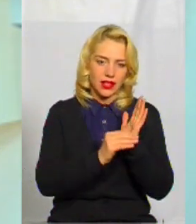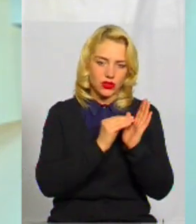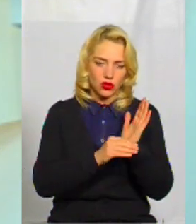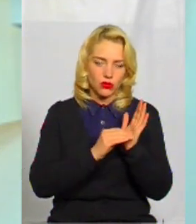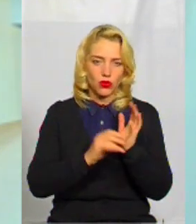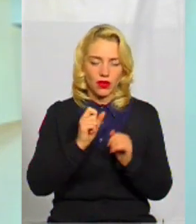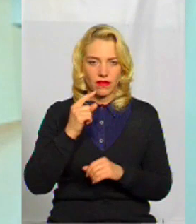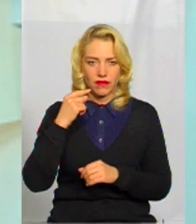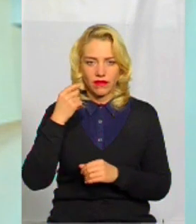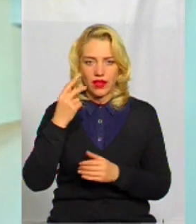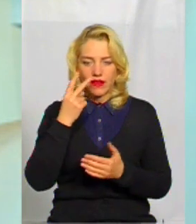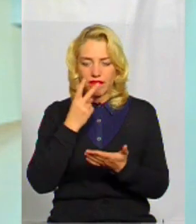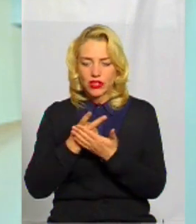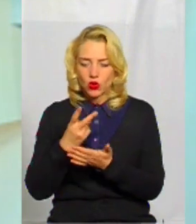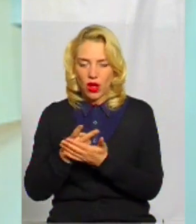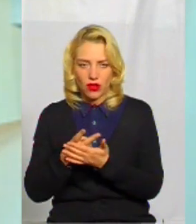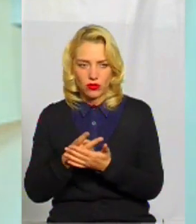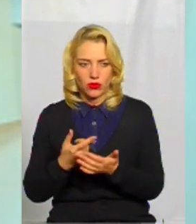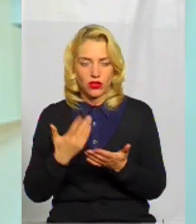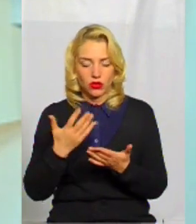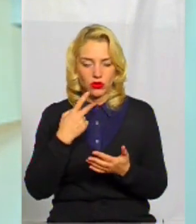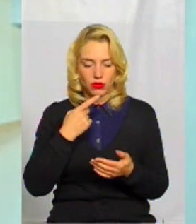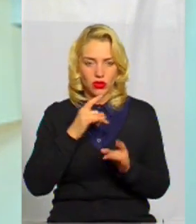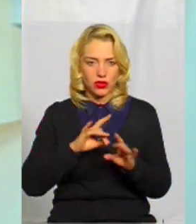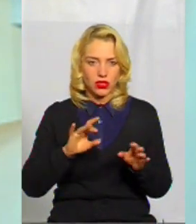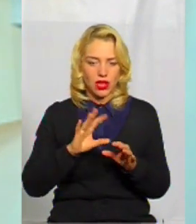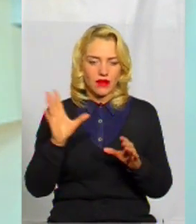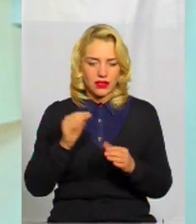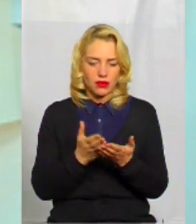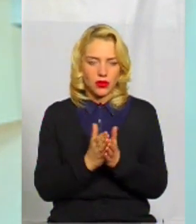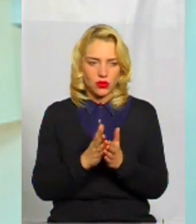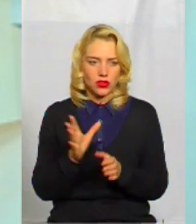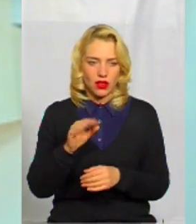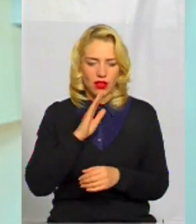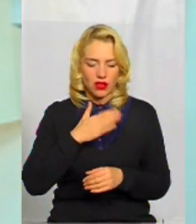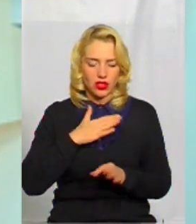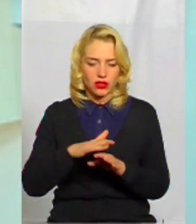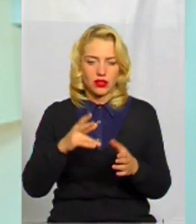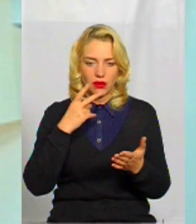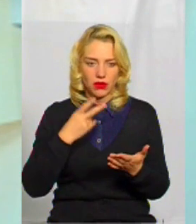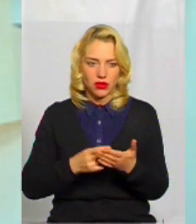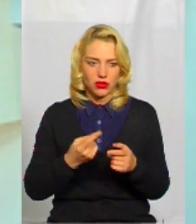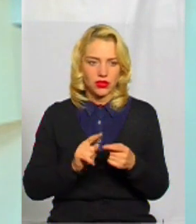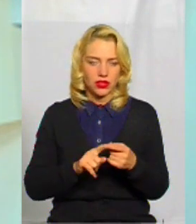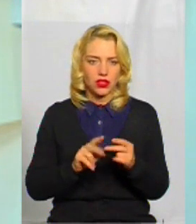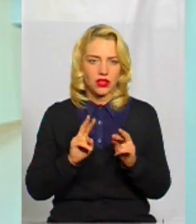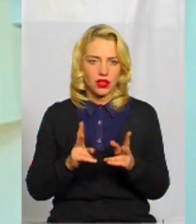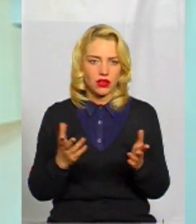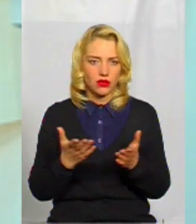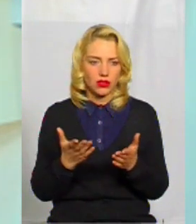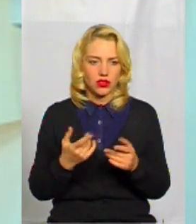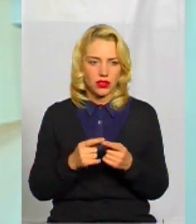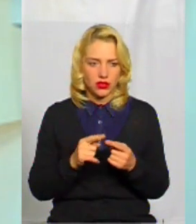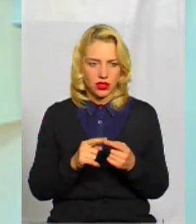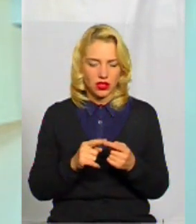наприклад, якщо ми транслюємо ці стереотипи в наших шкільних підручниках, діти це бачать, вони це якось потім